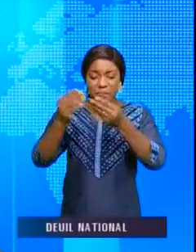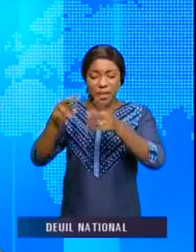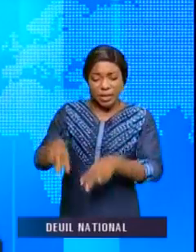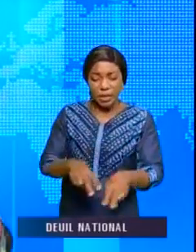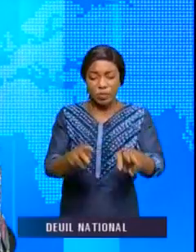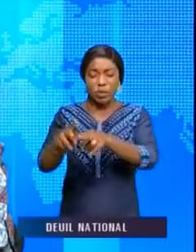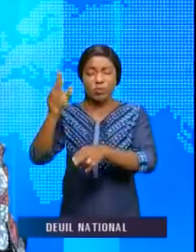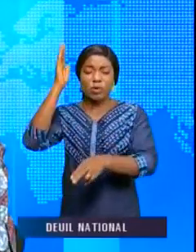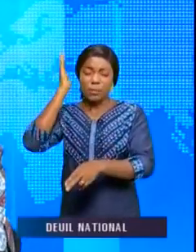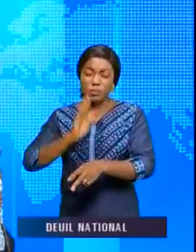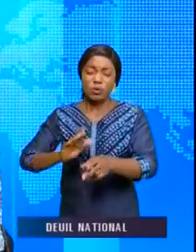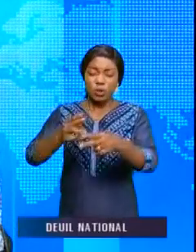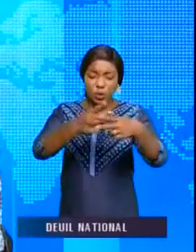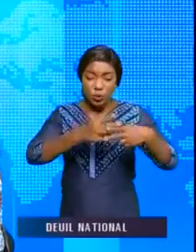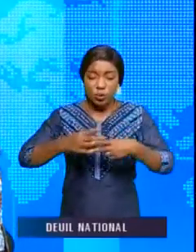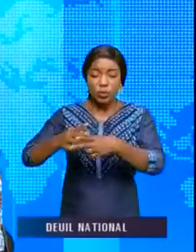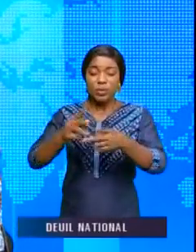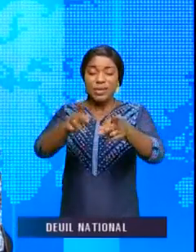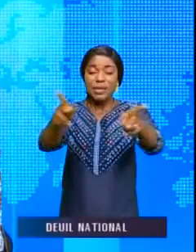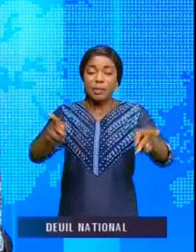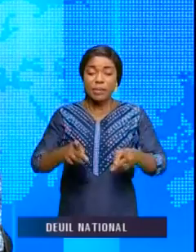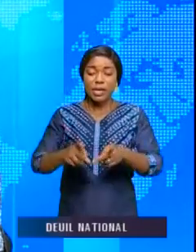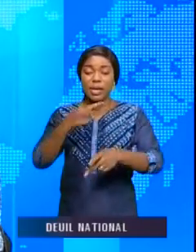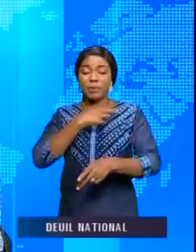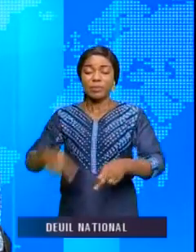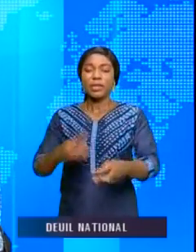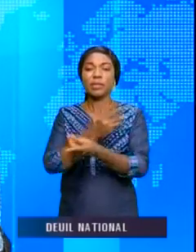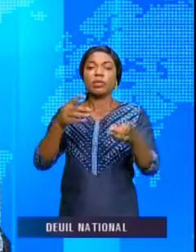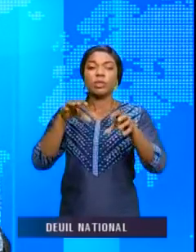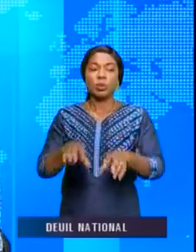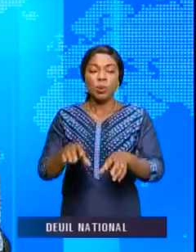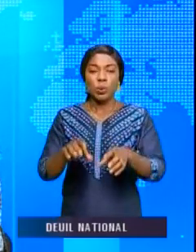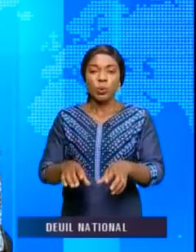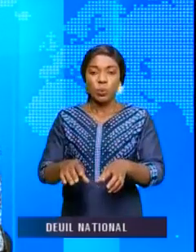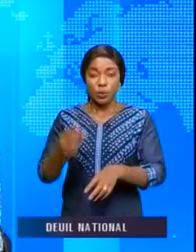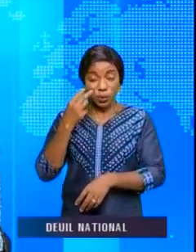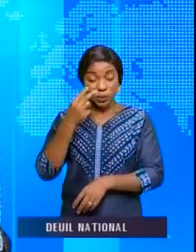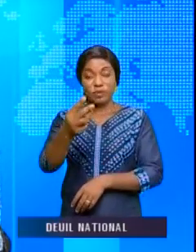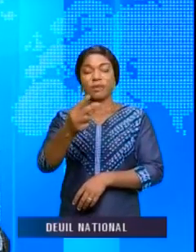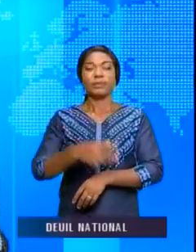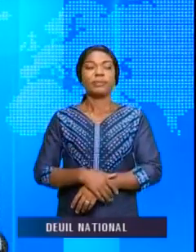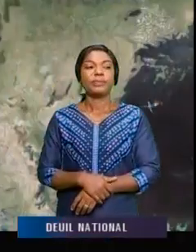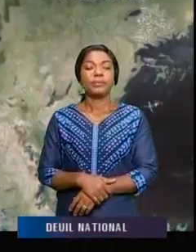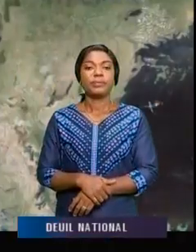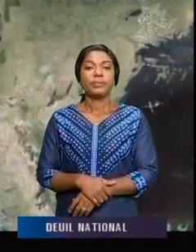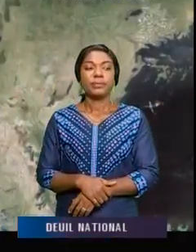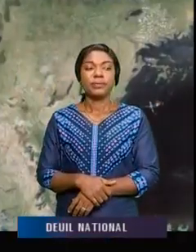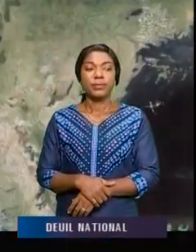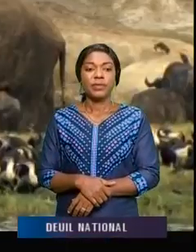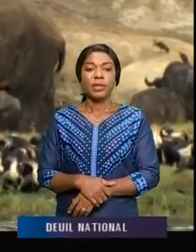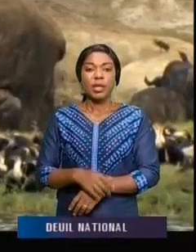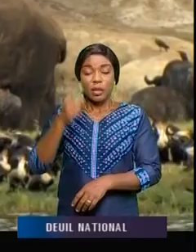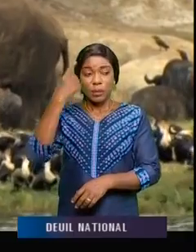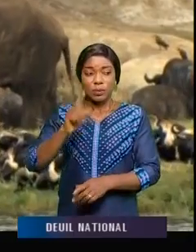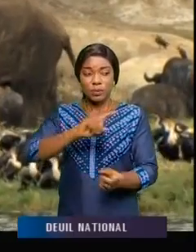pour la bonne gestion des parcs nationaux en République démocratique du Congo. Un commentaire de Renette Koulunga. Sous-tit de redorer l